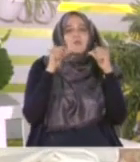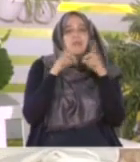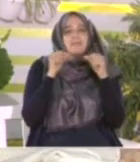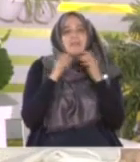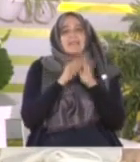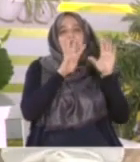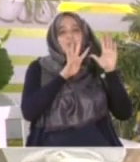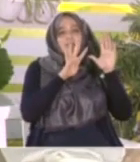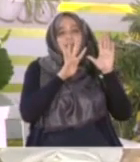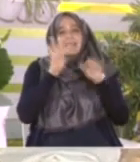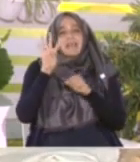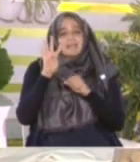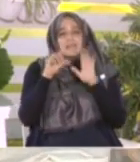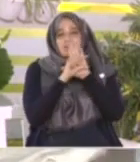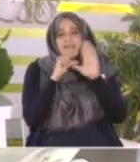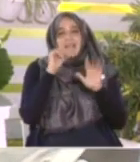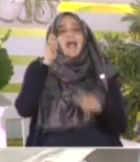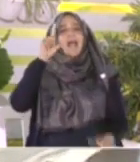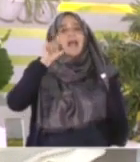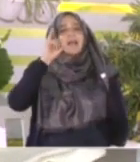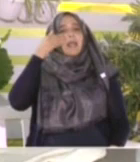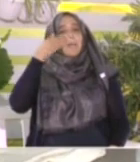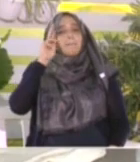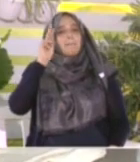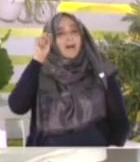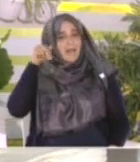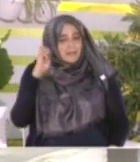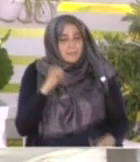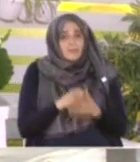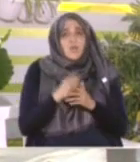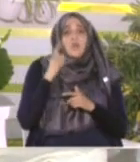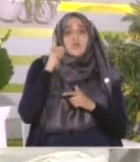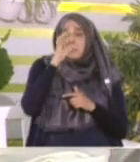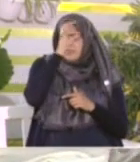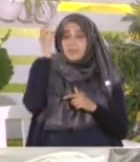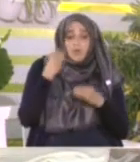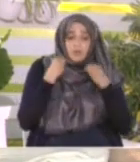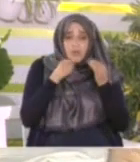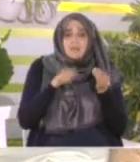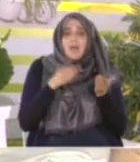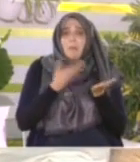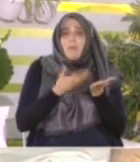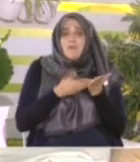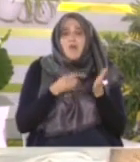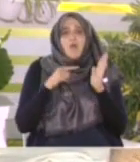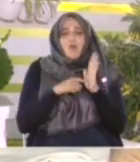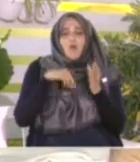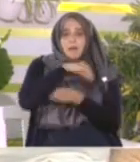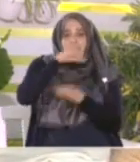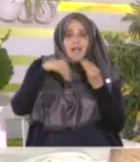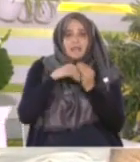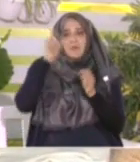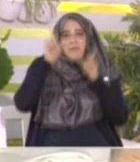سبعة وتسعين إذن قدر الله عز وجل أن يترك لنا هذه الآثار حينما يحج الحاج وحينما